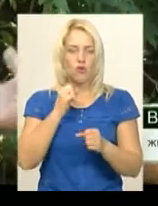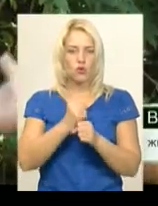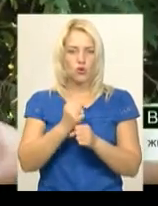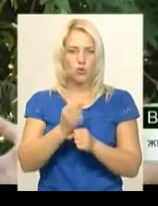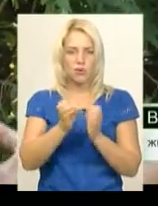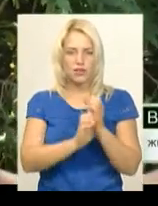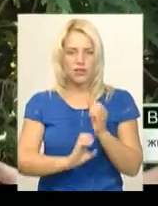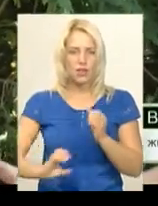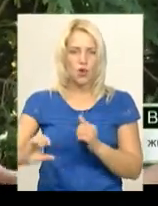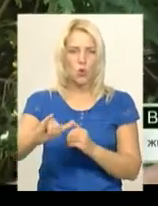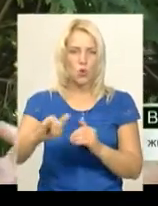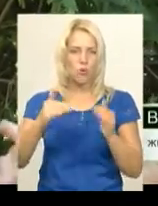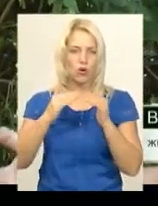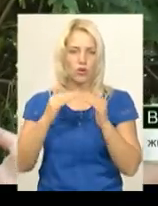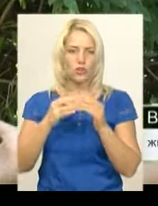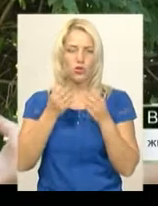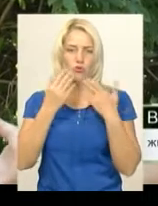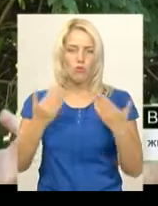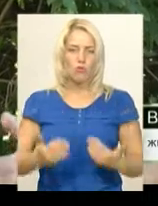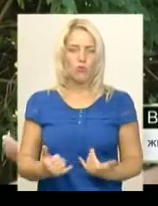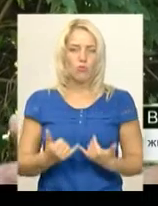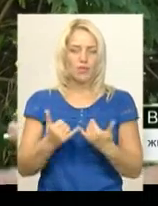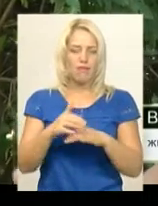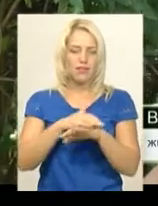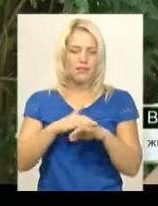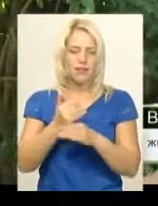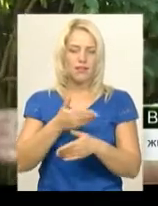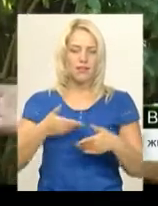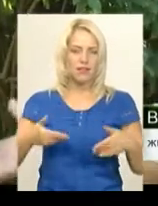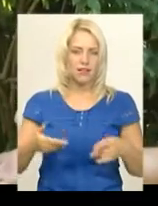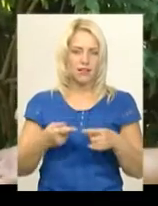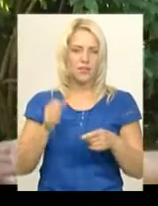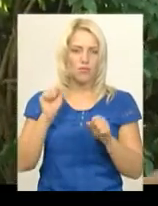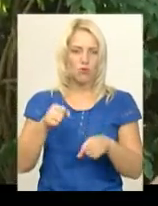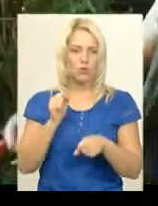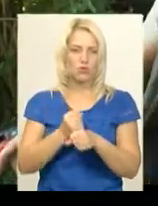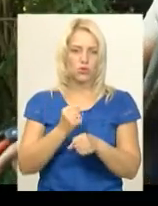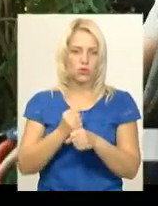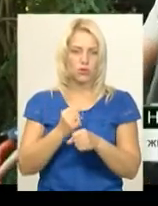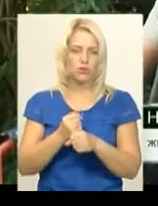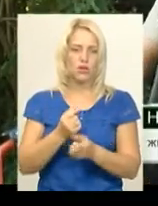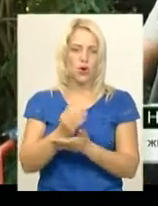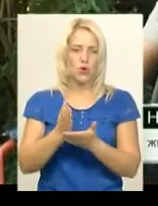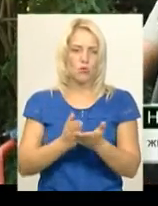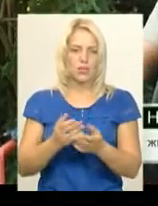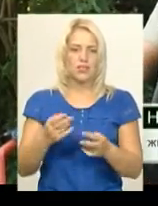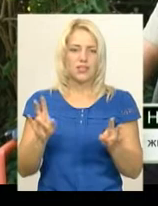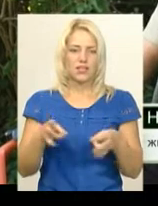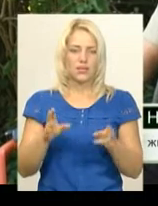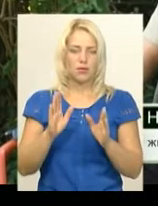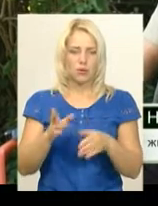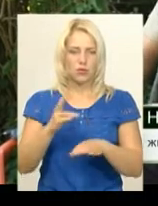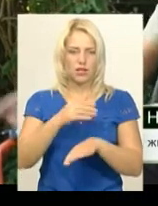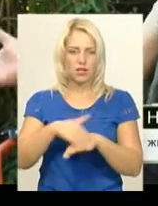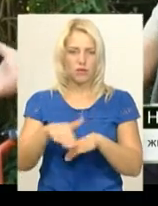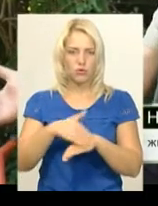добробут для населення і для нас. Можна буде зробити комунікації в приміщенні. Уже ж не треба, де на